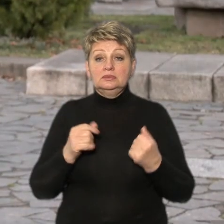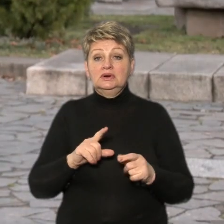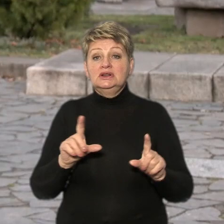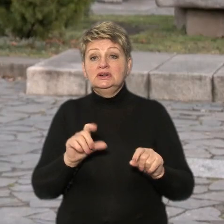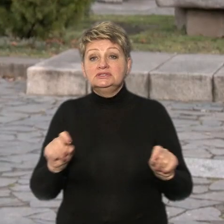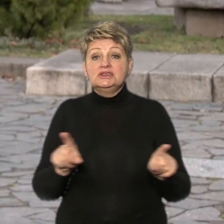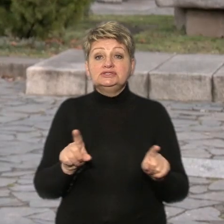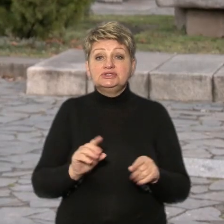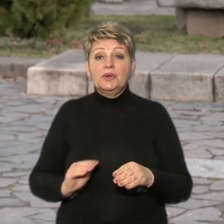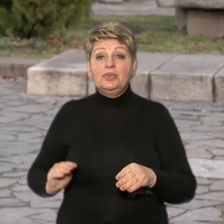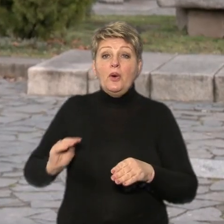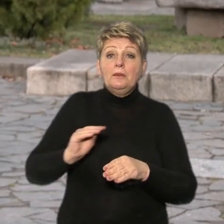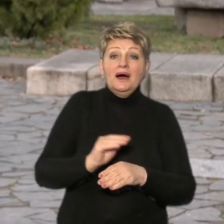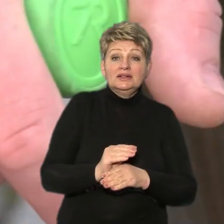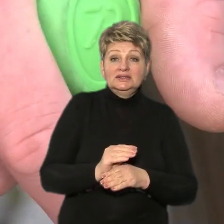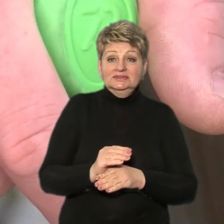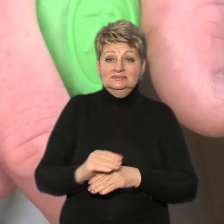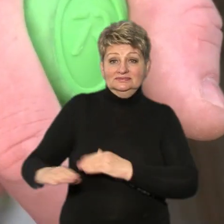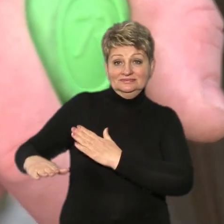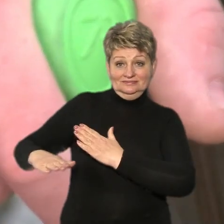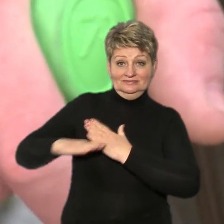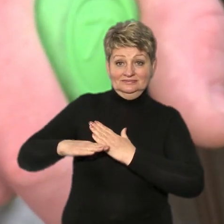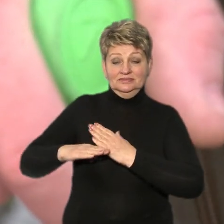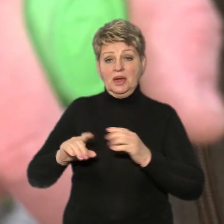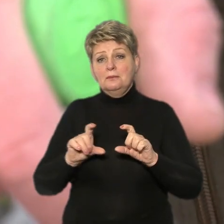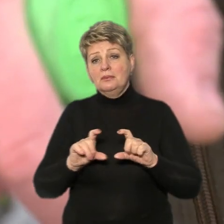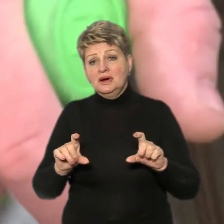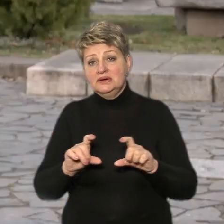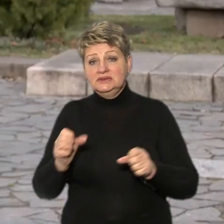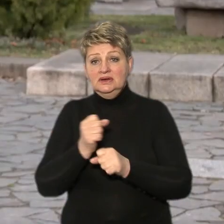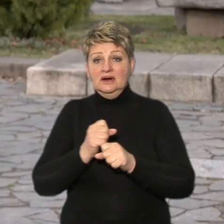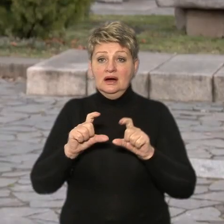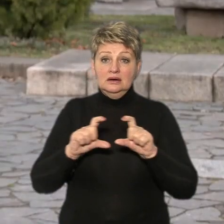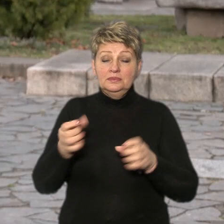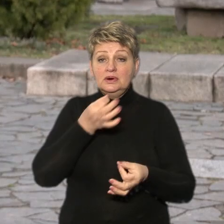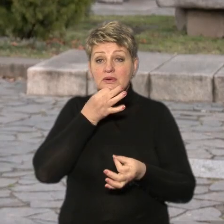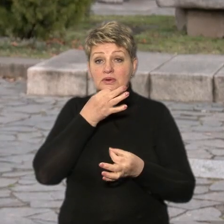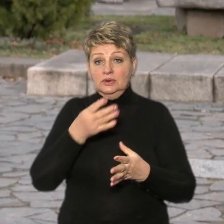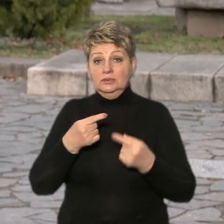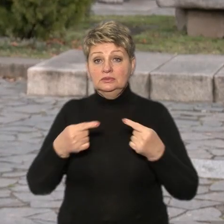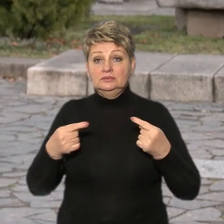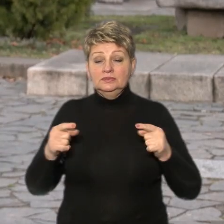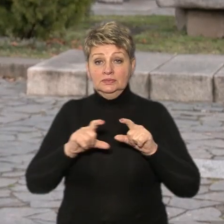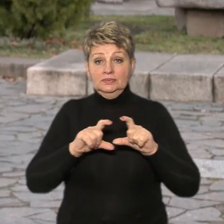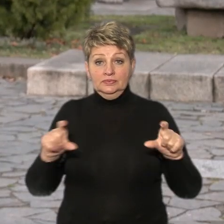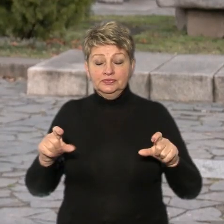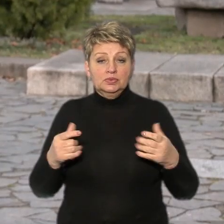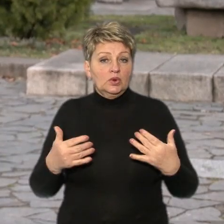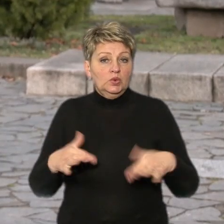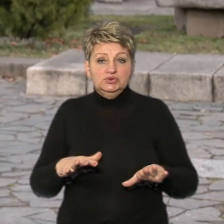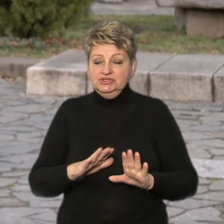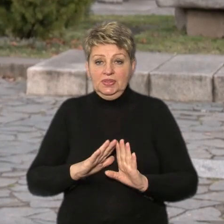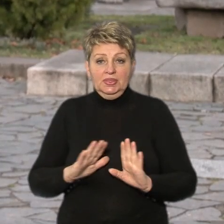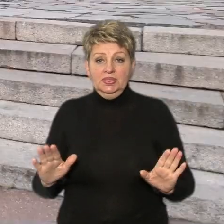триматися, то магазин, аптека або будь-який інший заклад, він вже в принципі